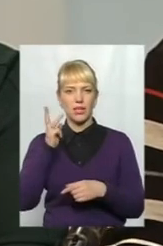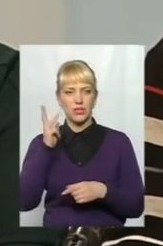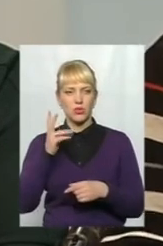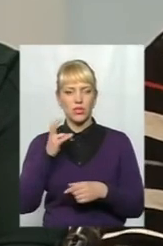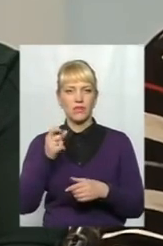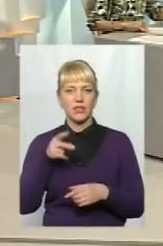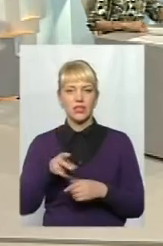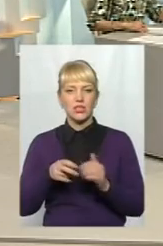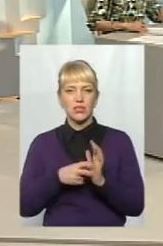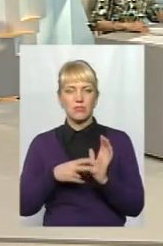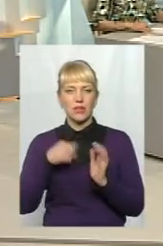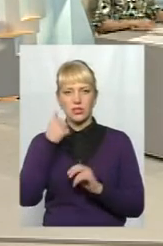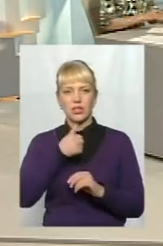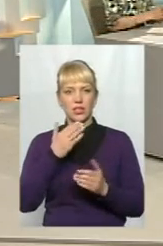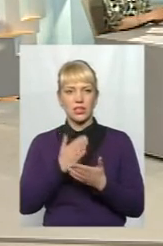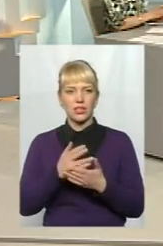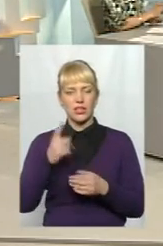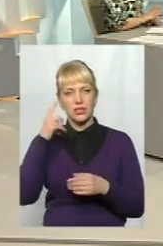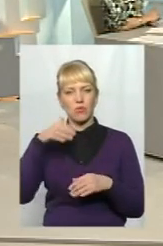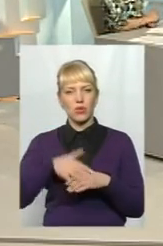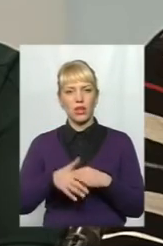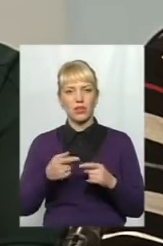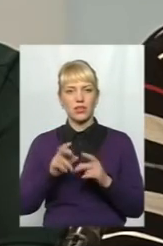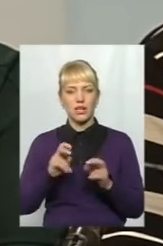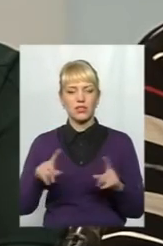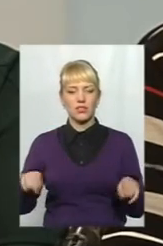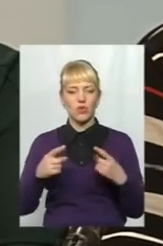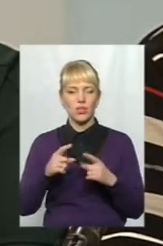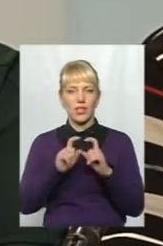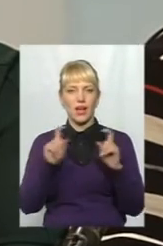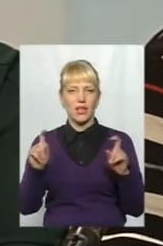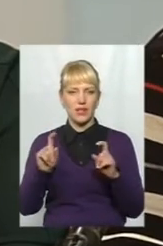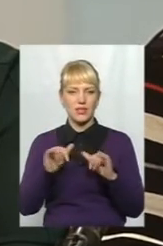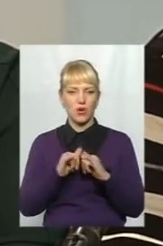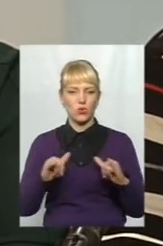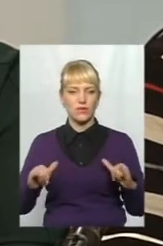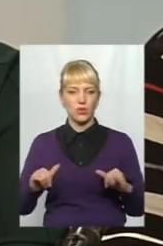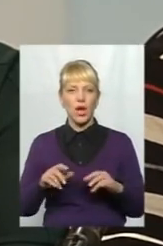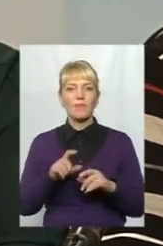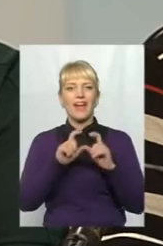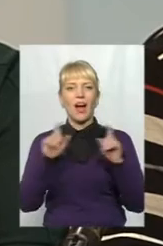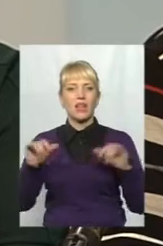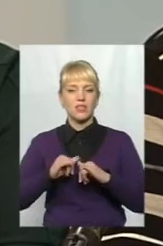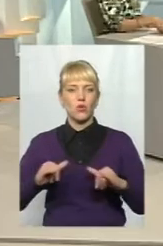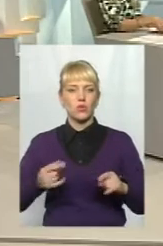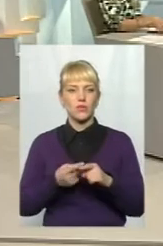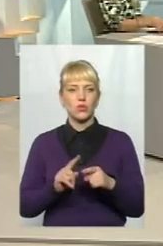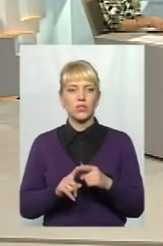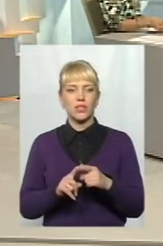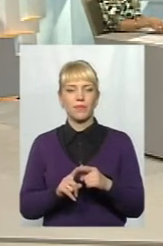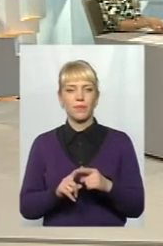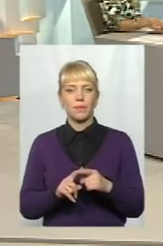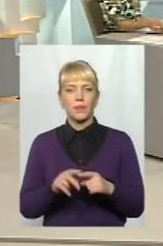2018 рік, є поняття, створюється агенція розвитку. Агенція розвитку, це вона при